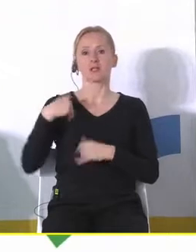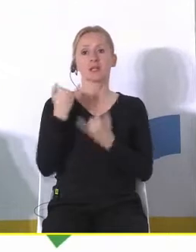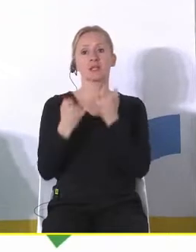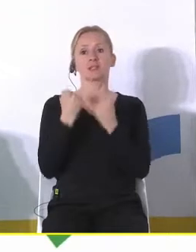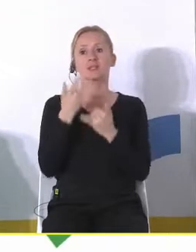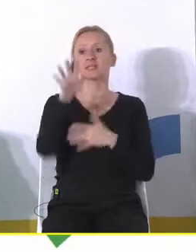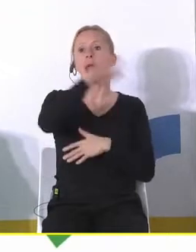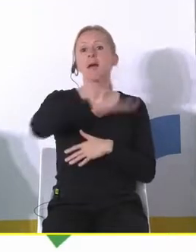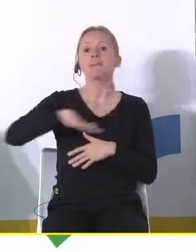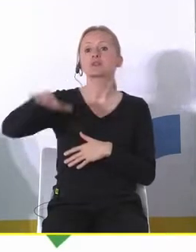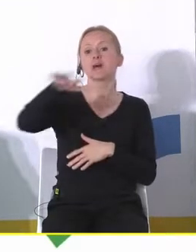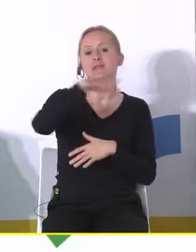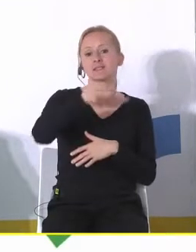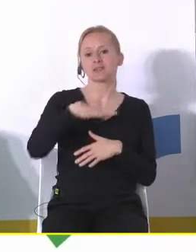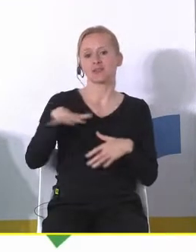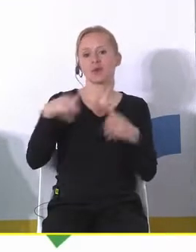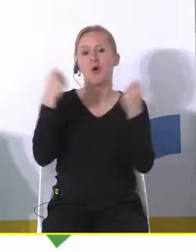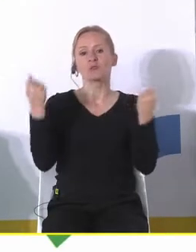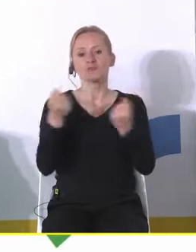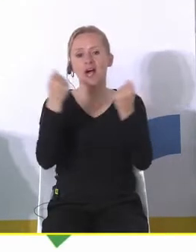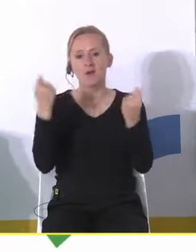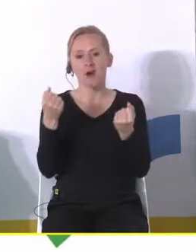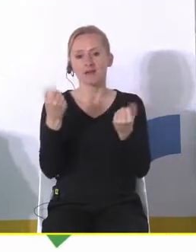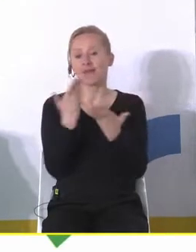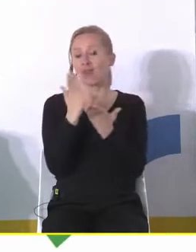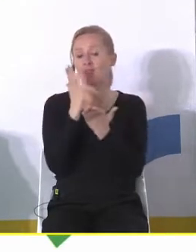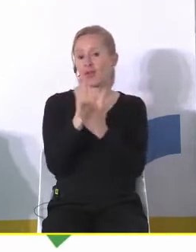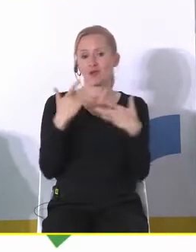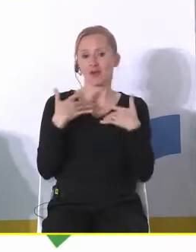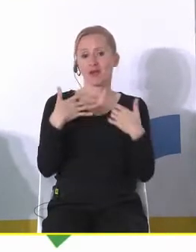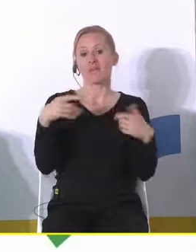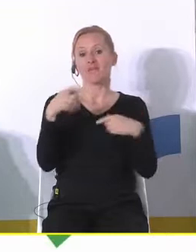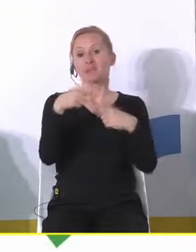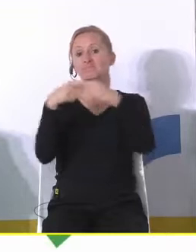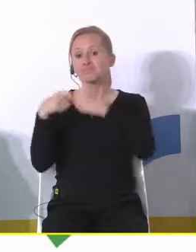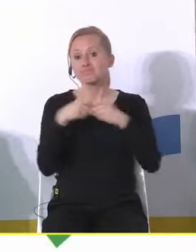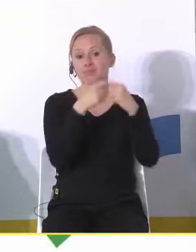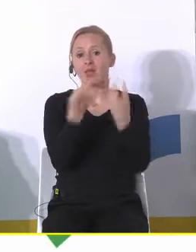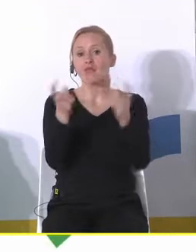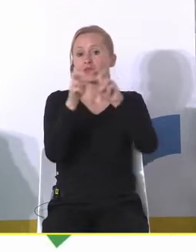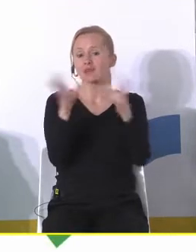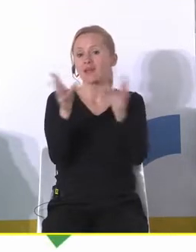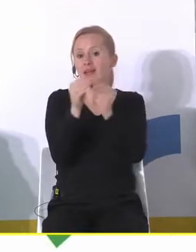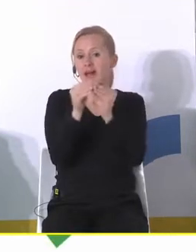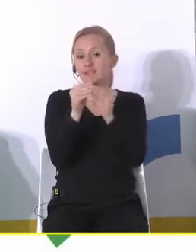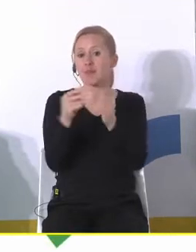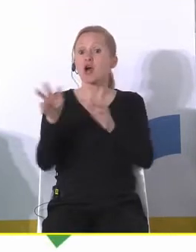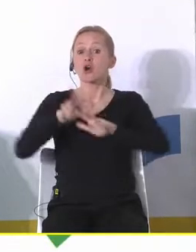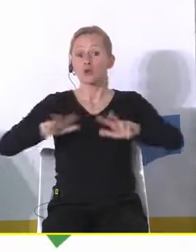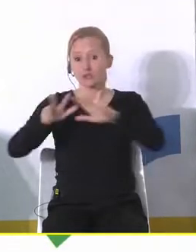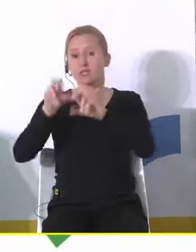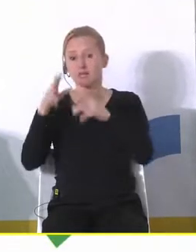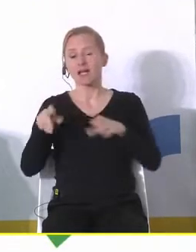jest przestrzeń do tego żebyśmy my to życie nie tylko toczyli ale też współbudowali z innymi nie z rodziną przede wszystkim ale